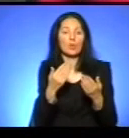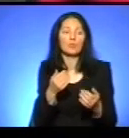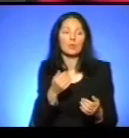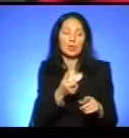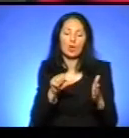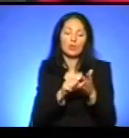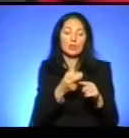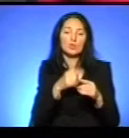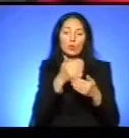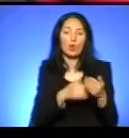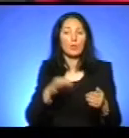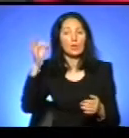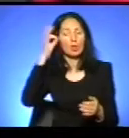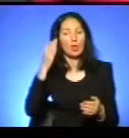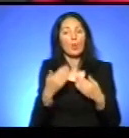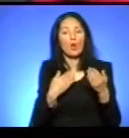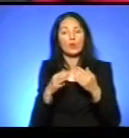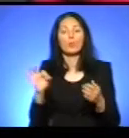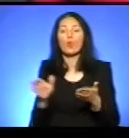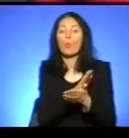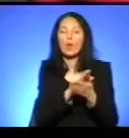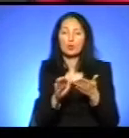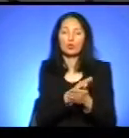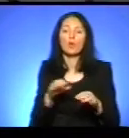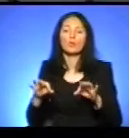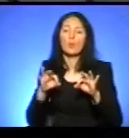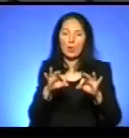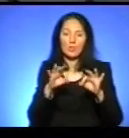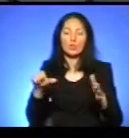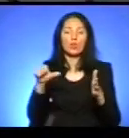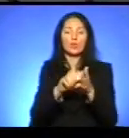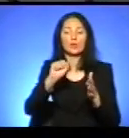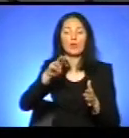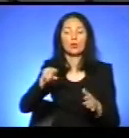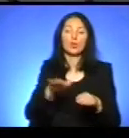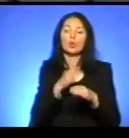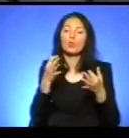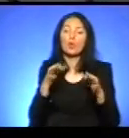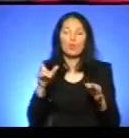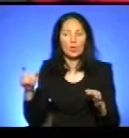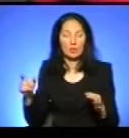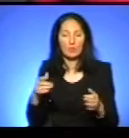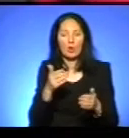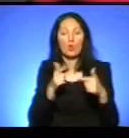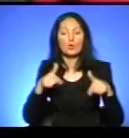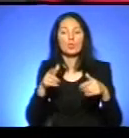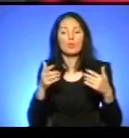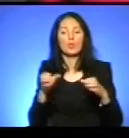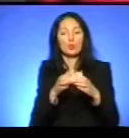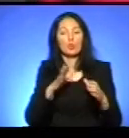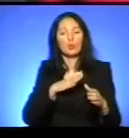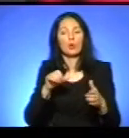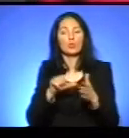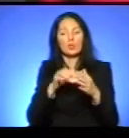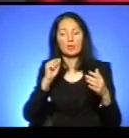програмі. Нагадаю, ми говорили про безкоштовне перевезення учасників АТО і добровольців. Гостями студії були учасник АТО